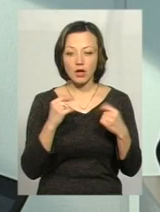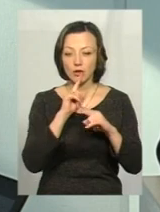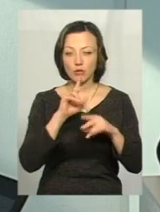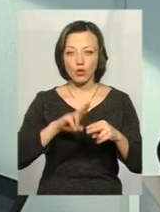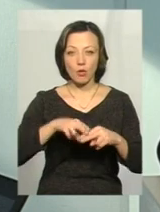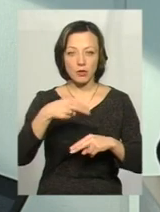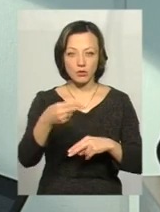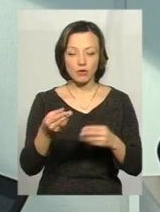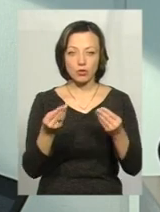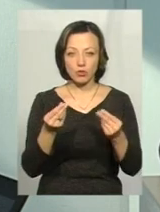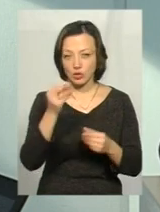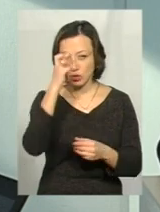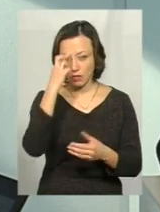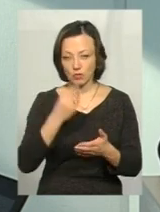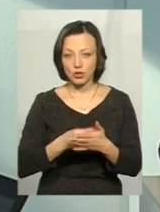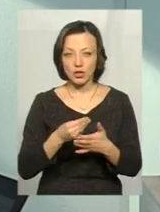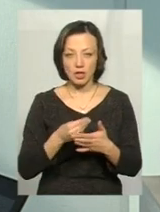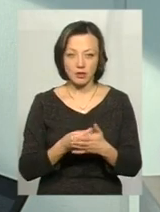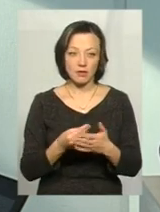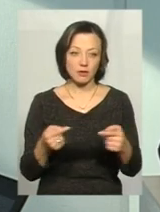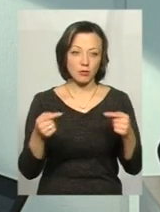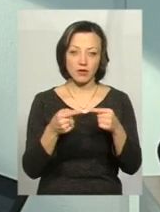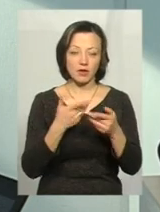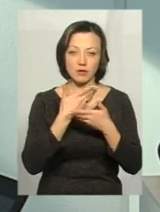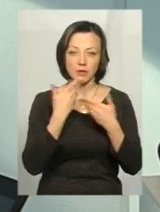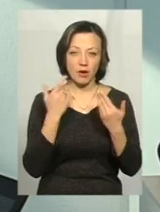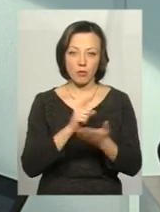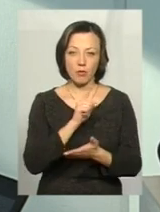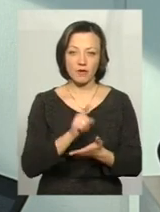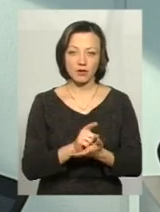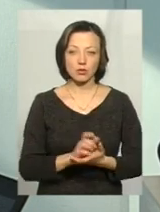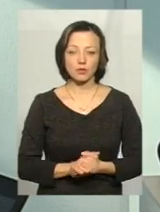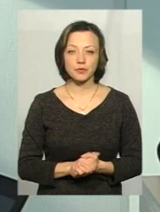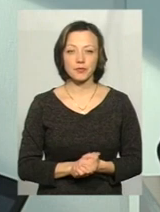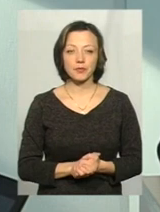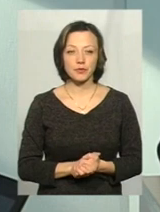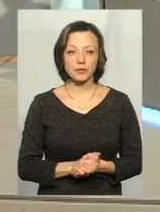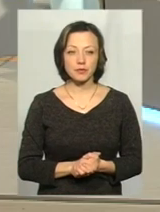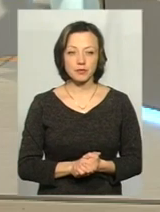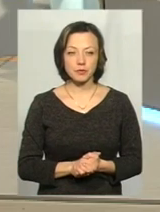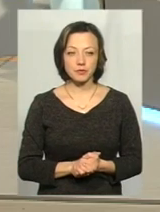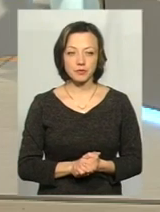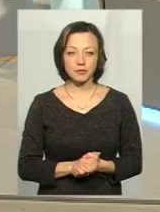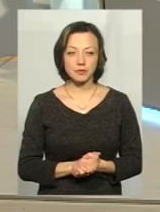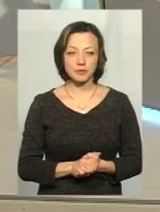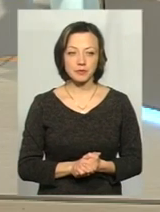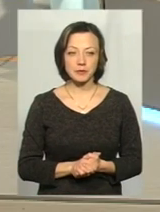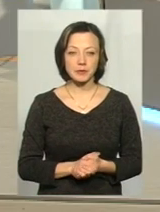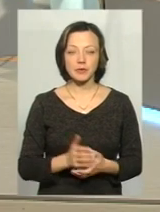компенсовуватись кошти з державного бюджету, то відповідно немає і обов'язку. А якщо все ж таки